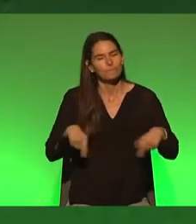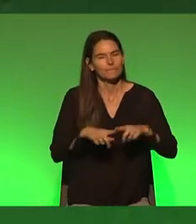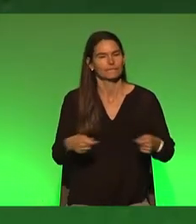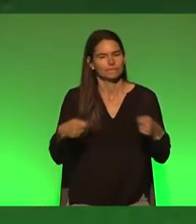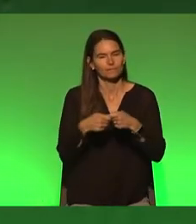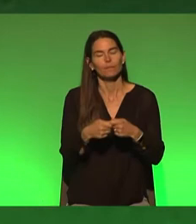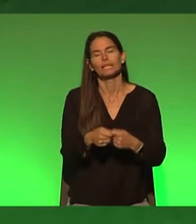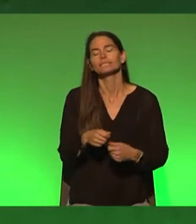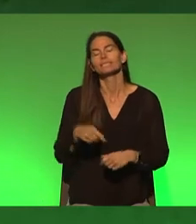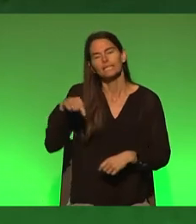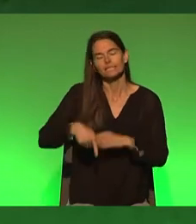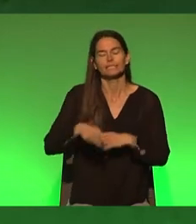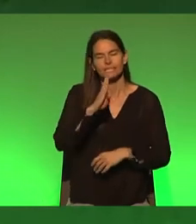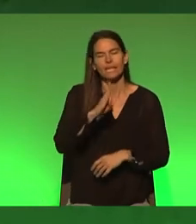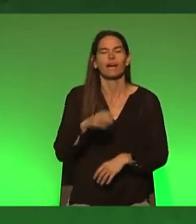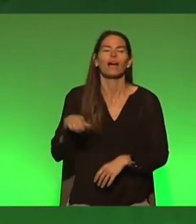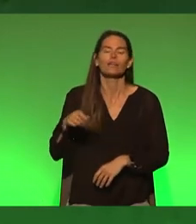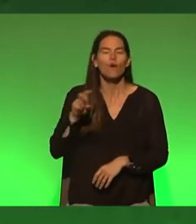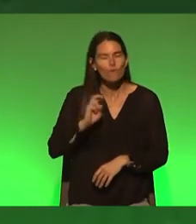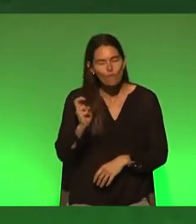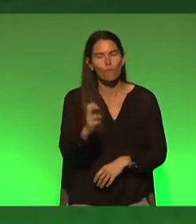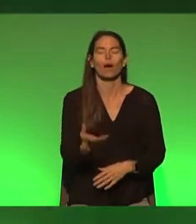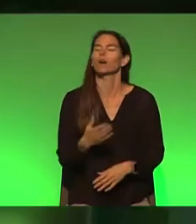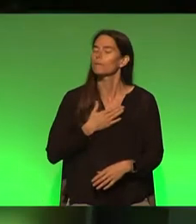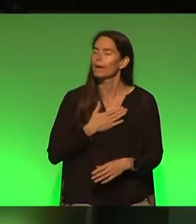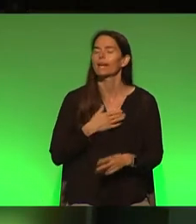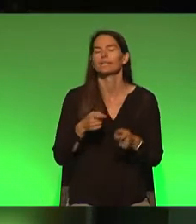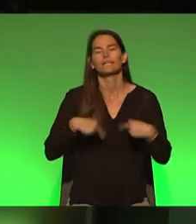und meines großartigen Kreisverbandes in Düsseldorf. Vielen Dank.